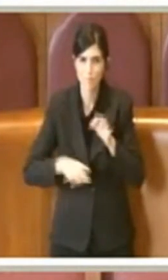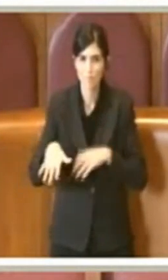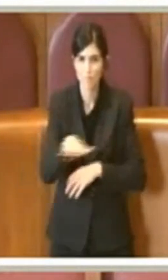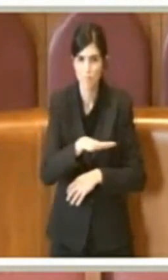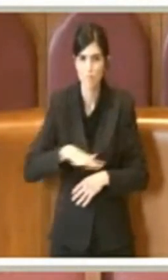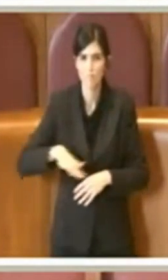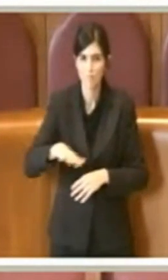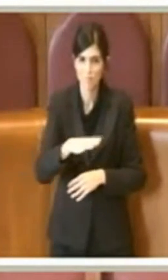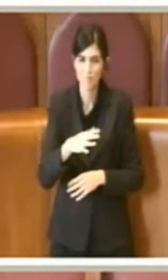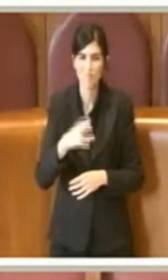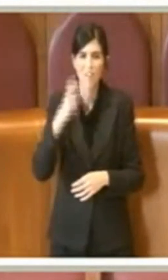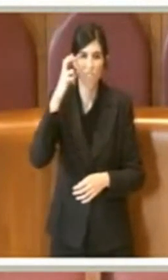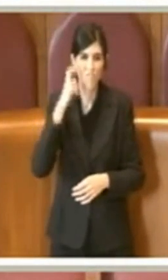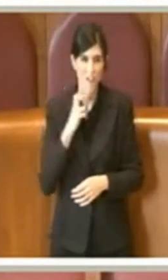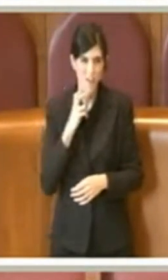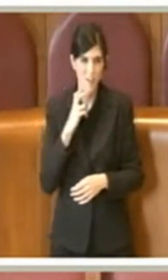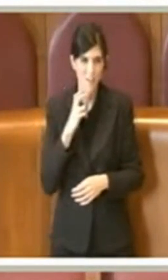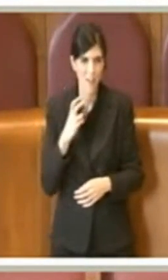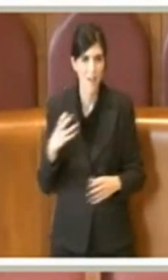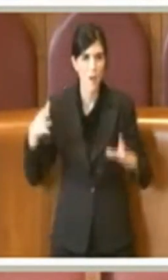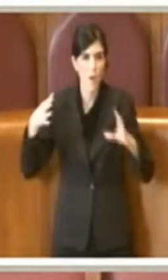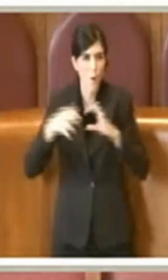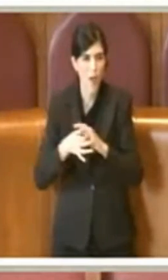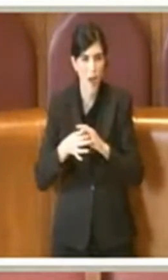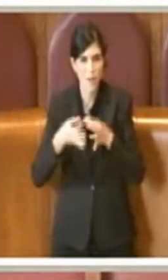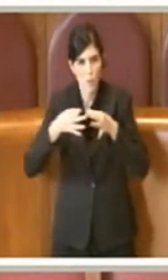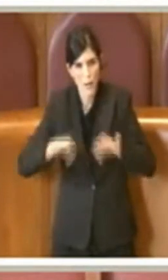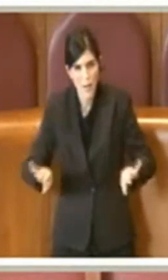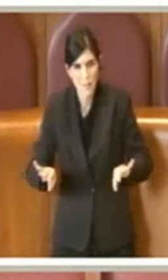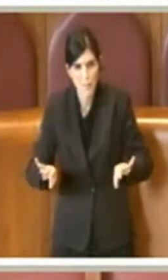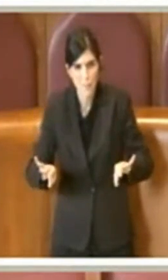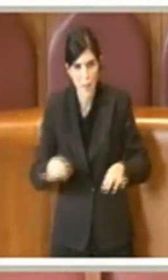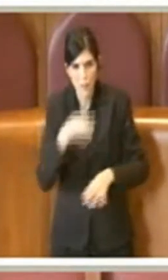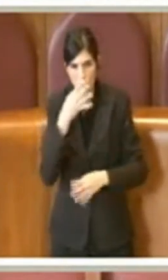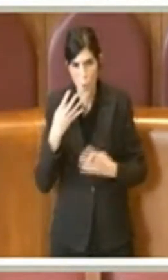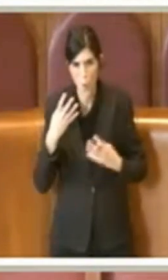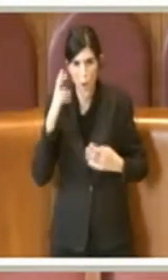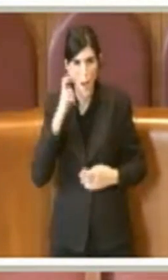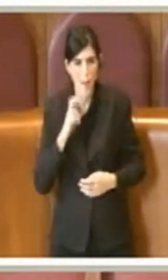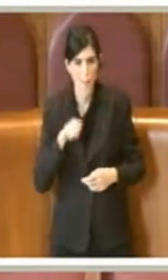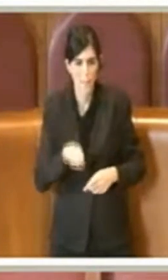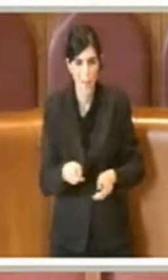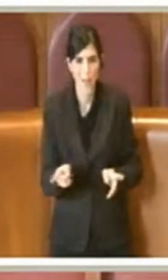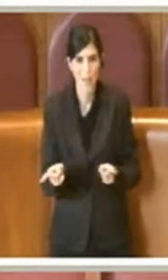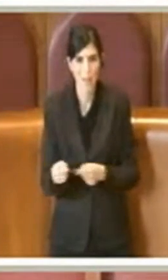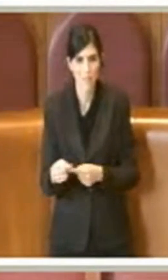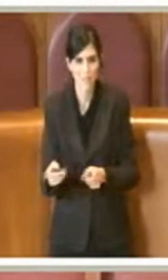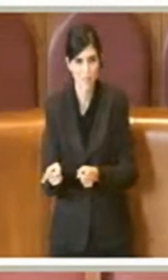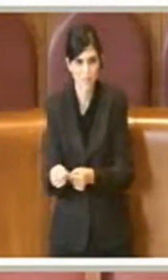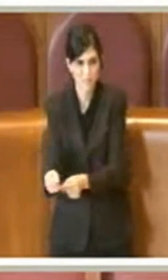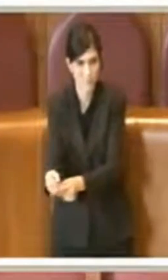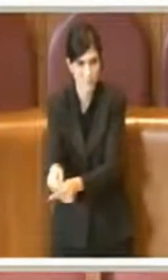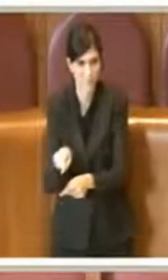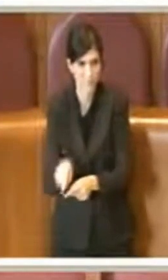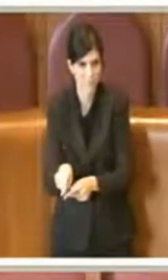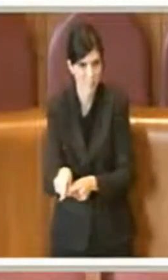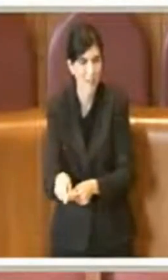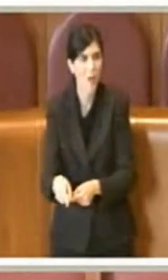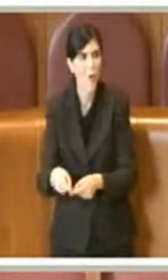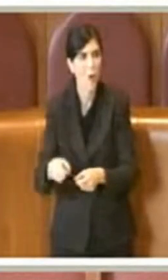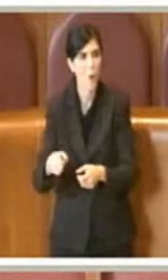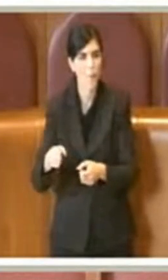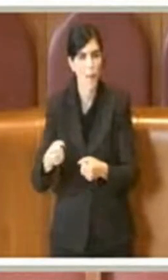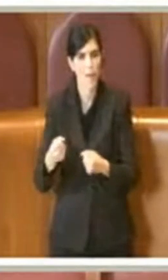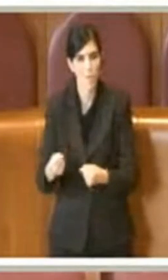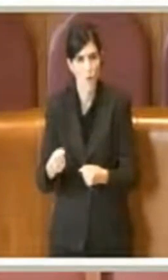Di risposta ecologica rispetto dell'ambiente dell'astricato a San Pietrini, la sua resistenza, la convenienza